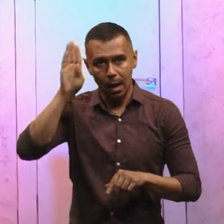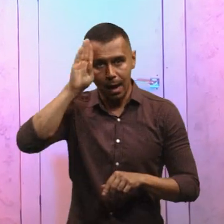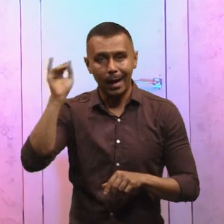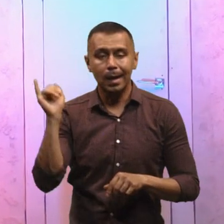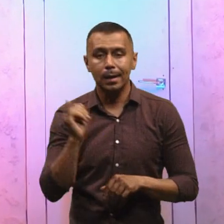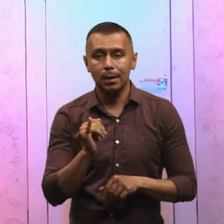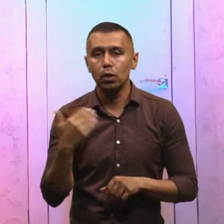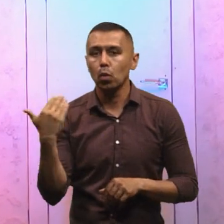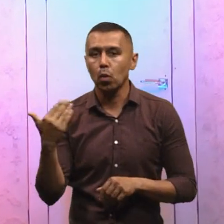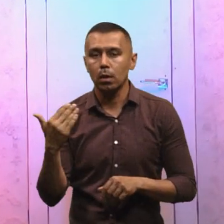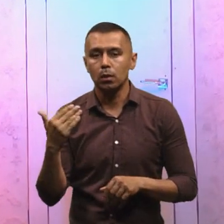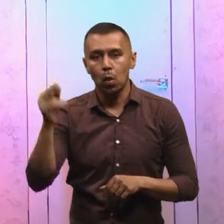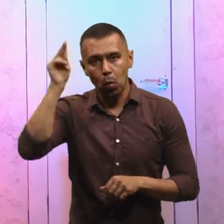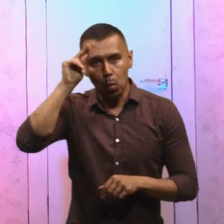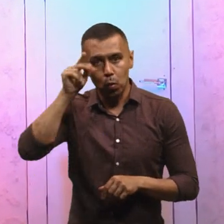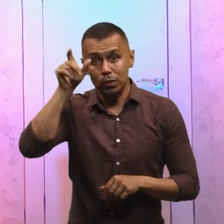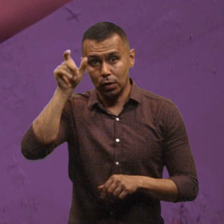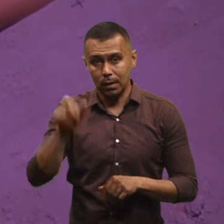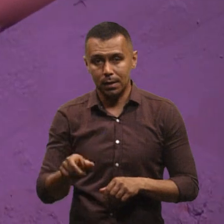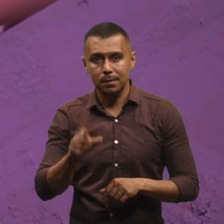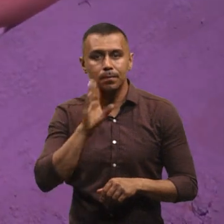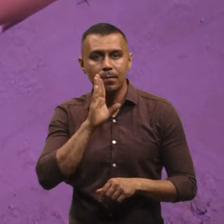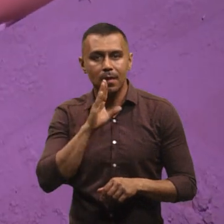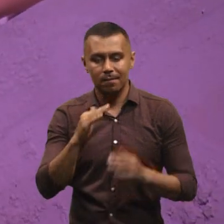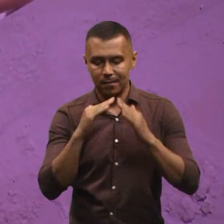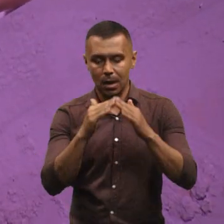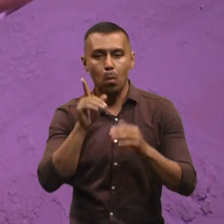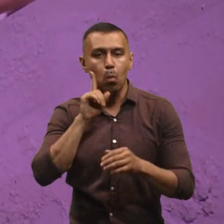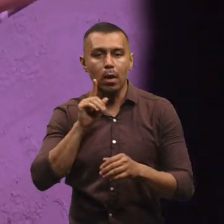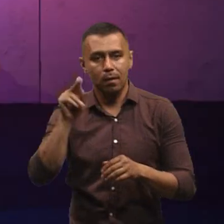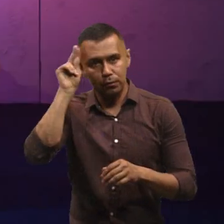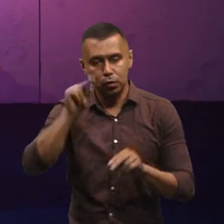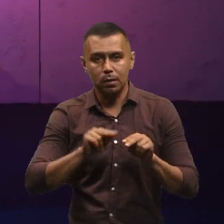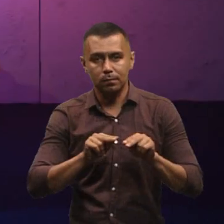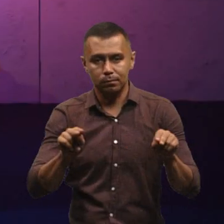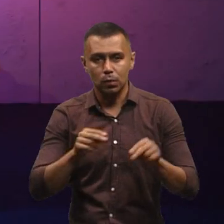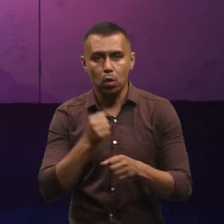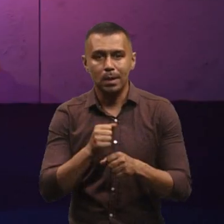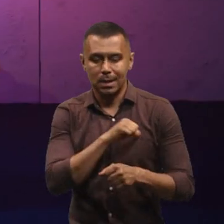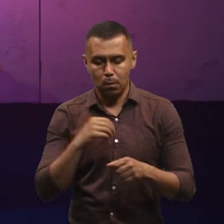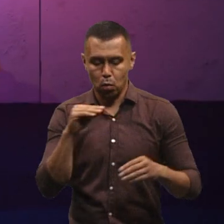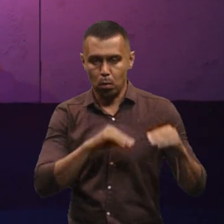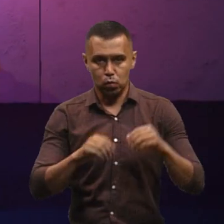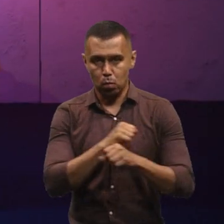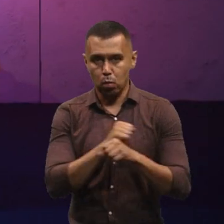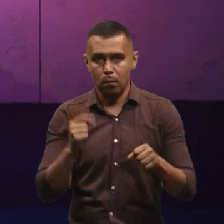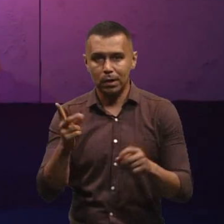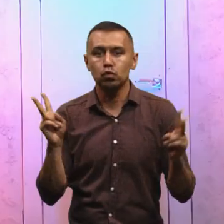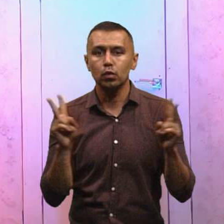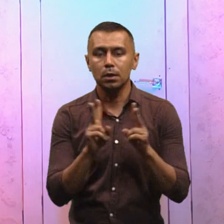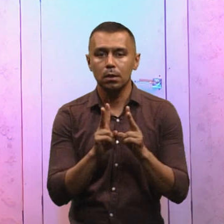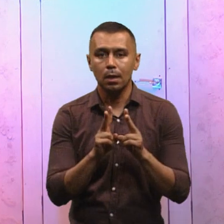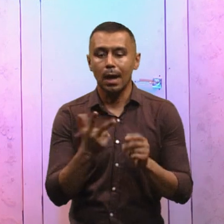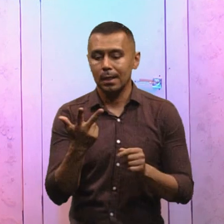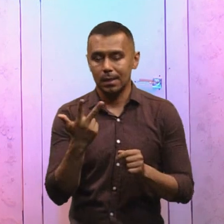і його учениці в сараї, поки той вчитель майструє саморобну бомбу». І вони зустрічаються.